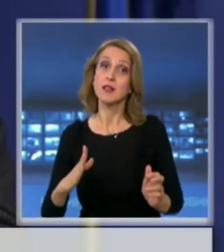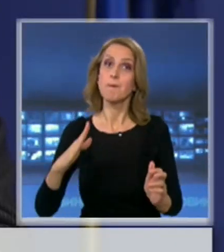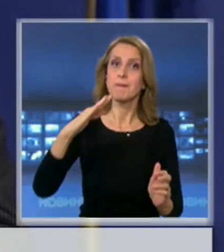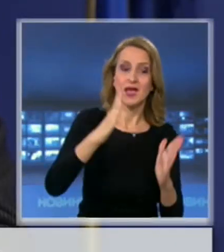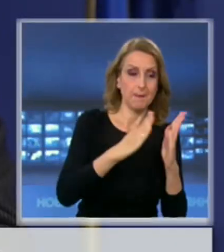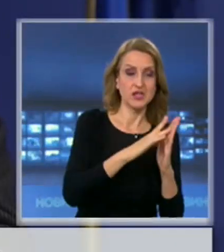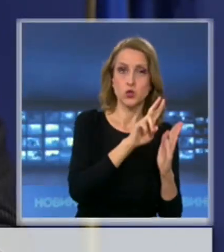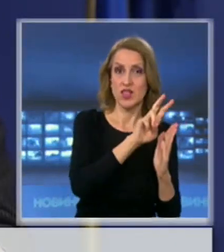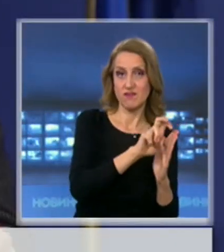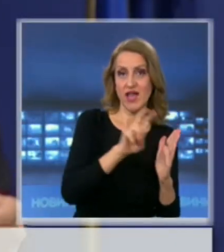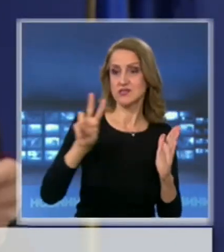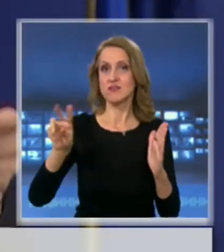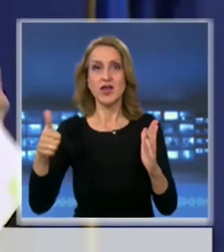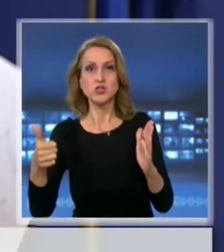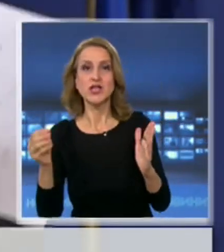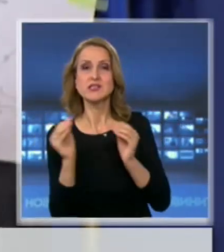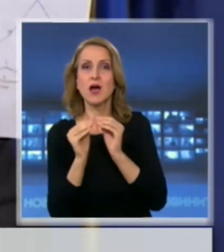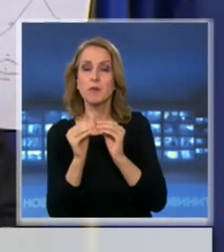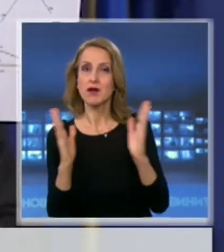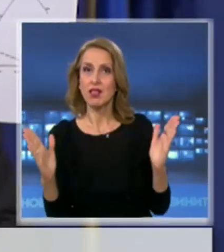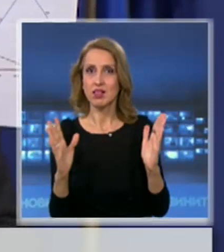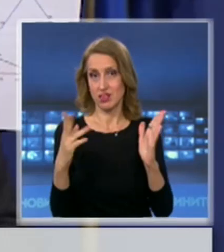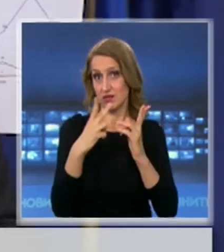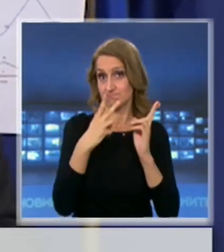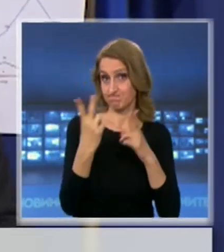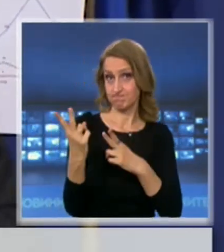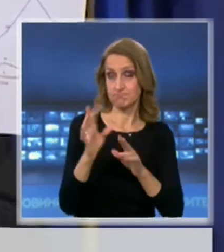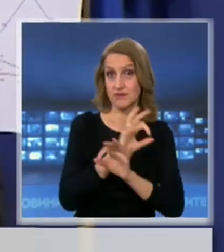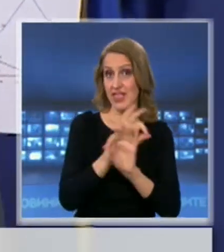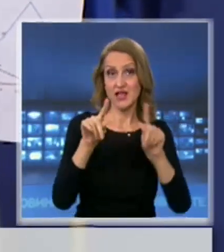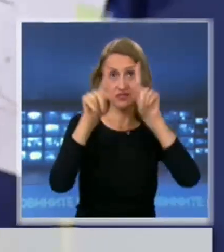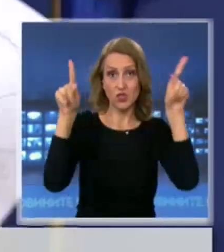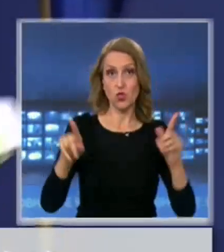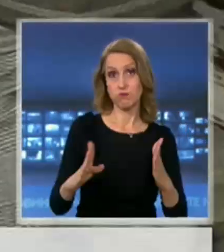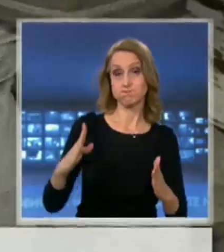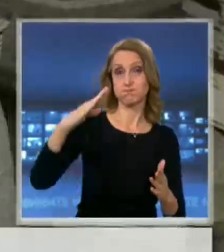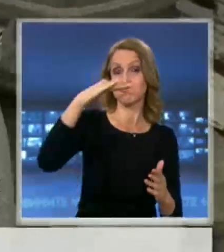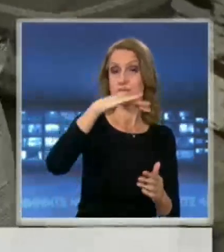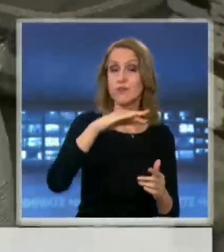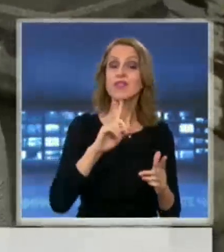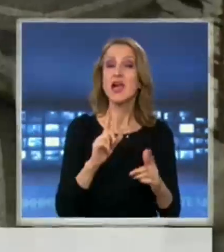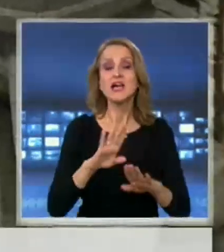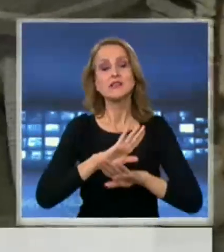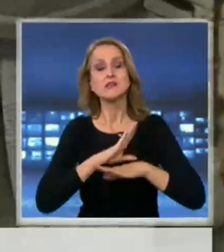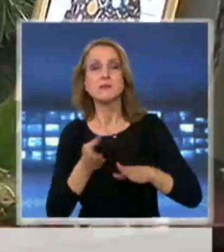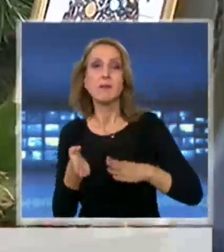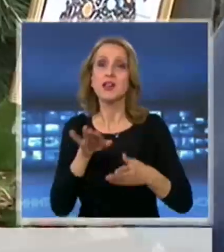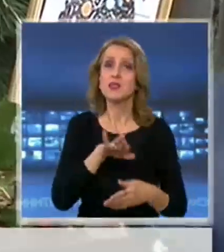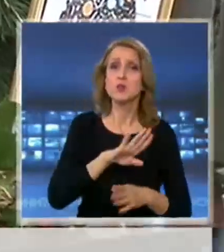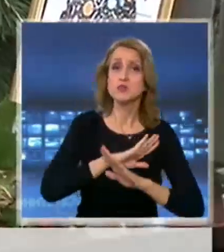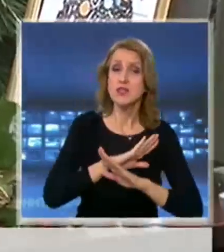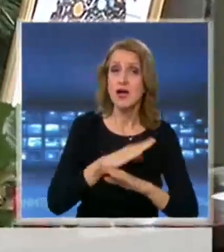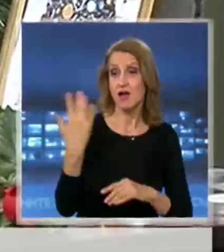20 и 26 април, който може да види и на следната диаграма. Смъртността сред болните от COVID-19 през